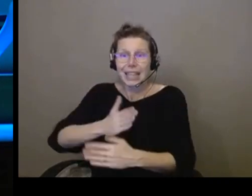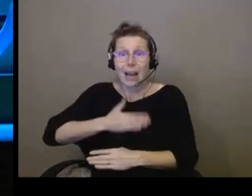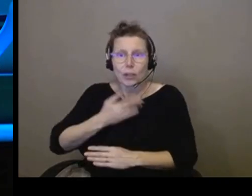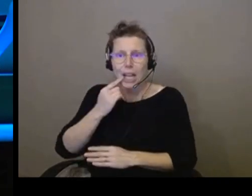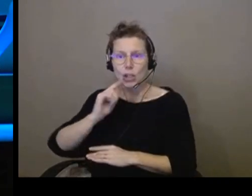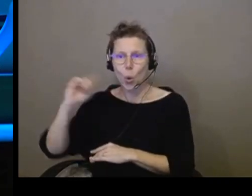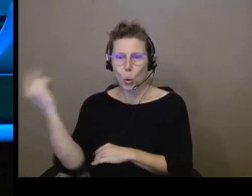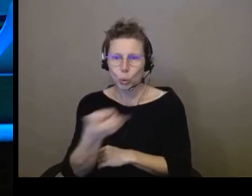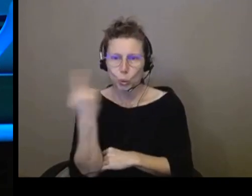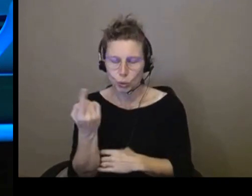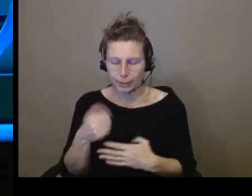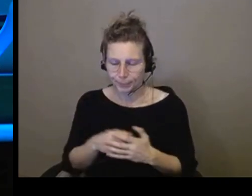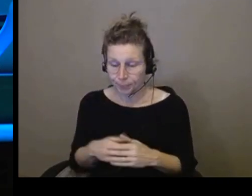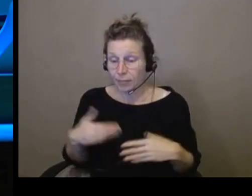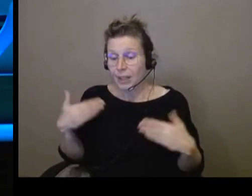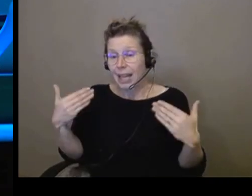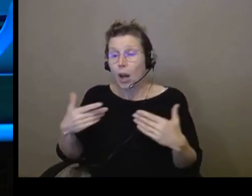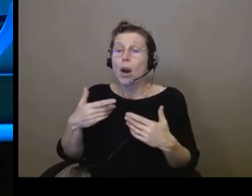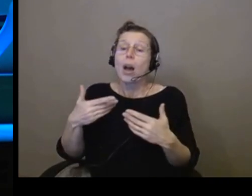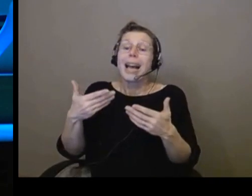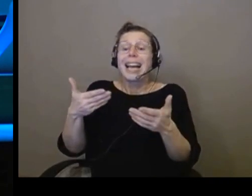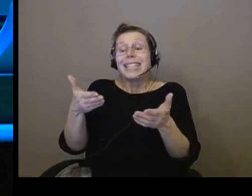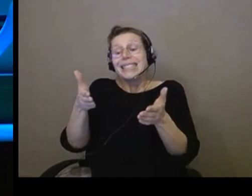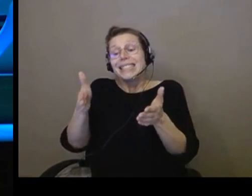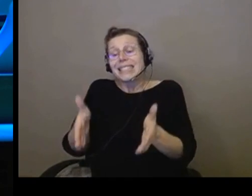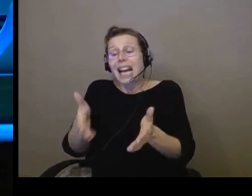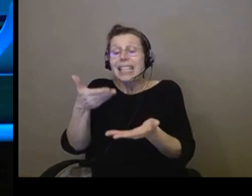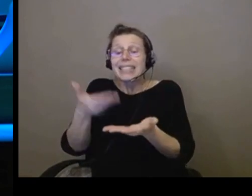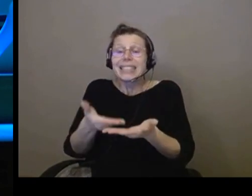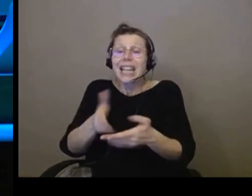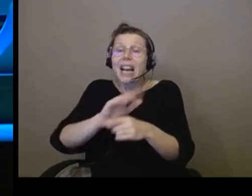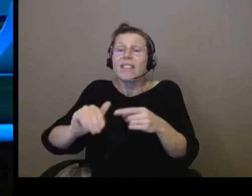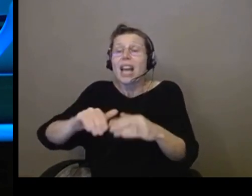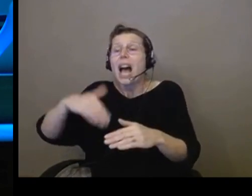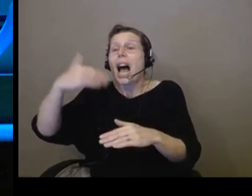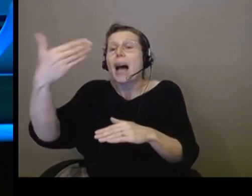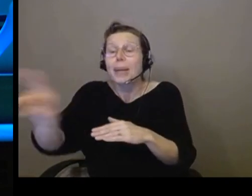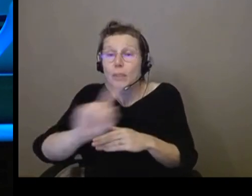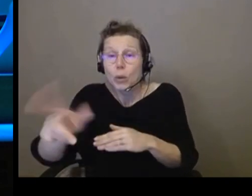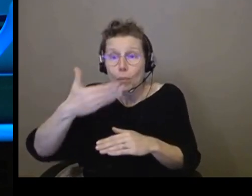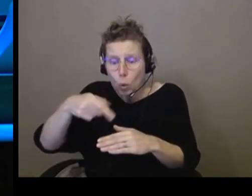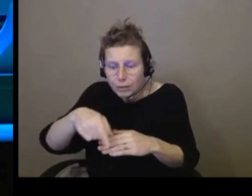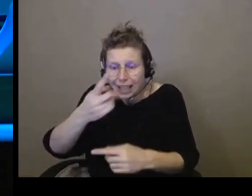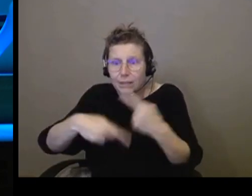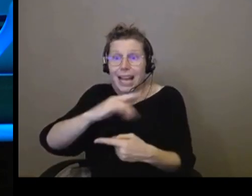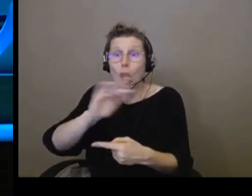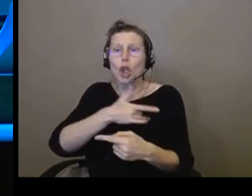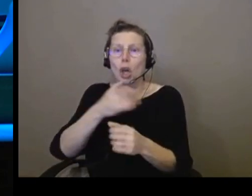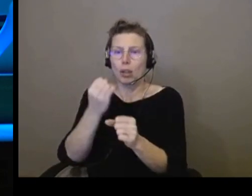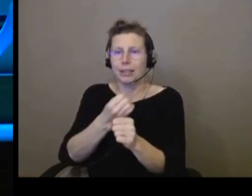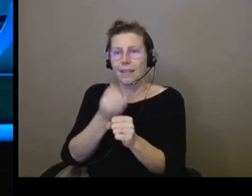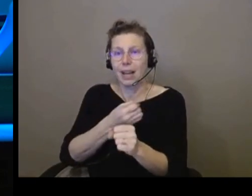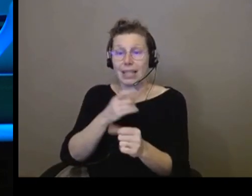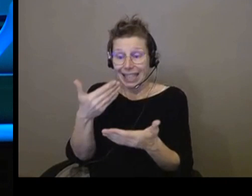je dirais, après le reste, si on le met au central, en fait, on va améliorer. Et encore une fois, je redis, c'est particulièrement vrai pour tous les sujets de transport